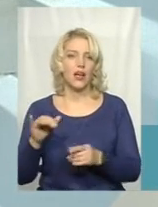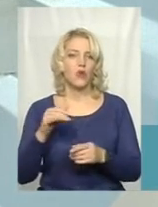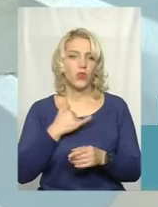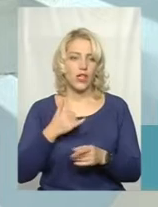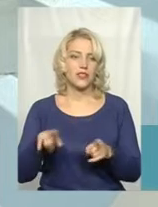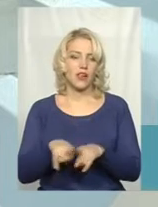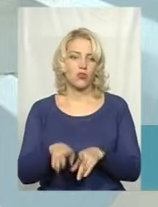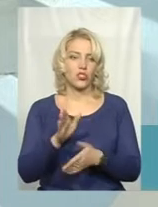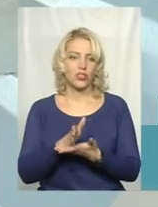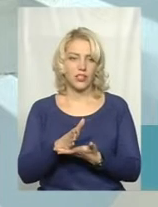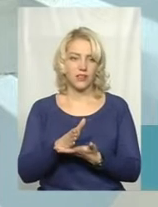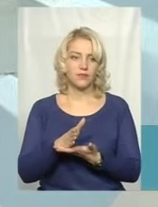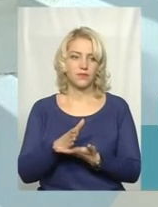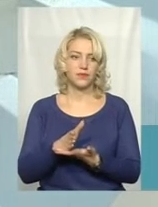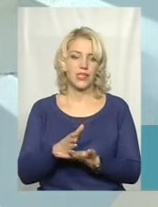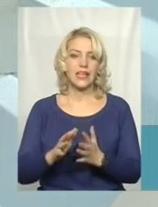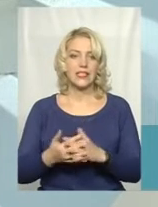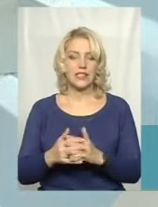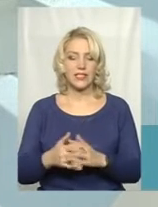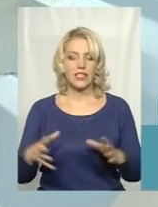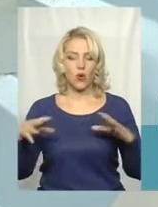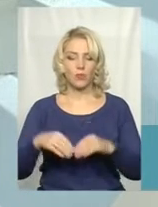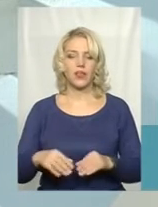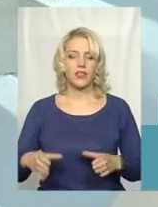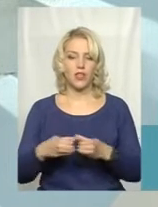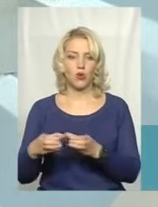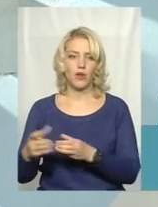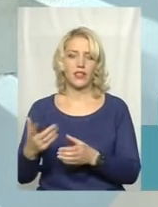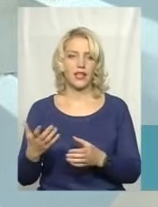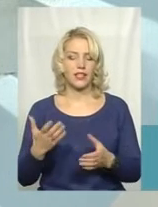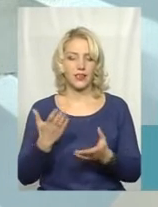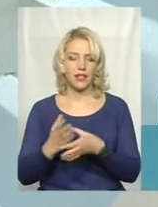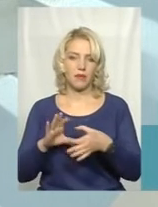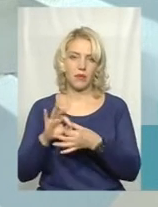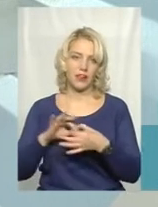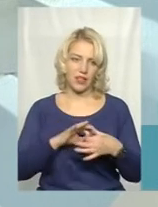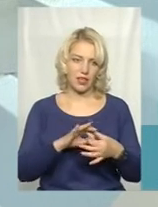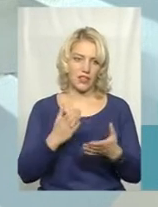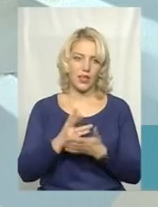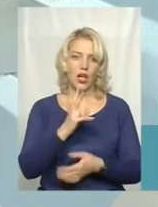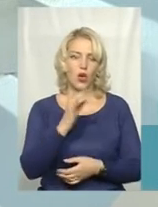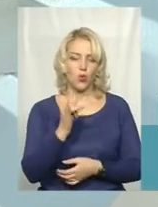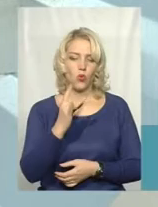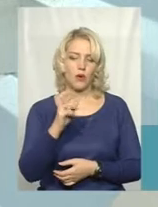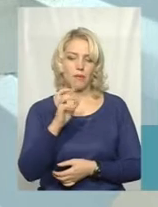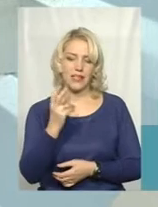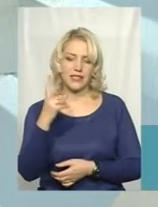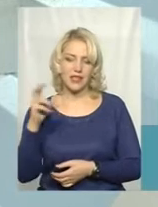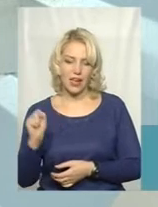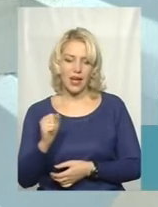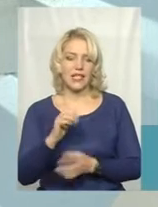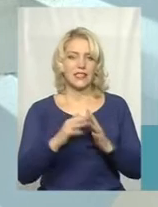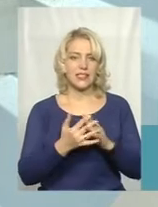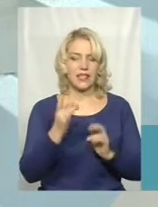насправді, і сільські об'єднані громади, до яких відбувається приєднання, наприклад, Крупецька сільська рада Славуцького